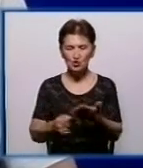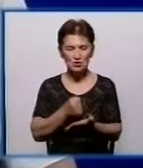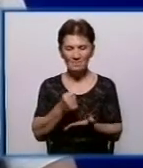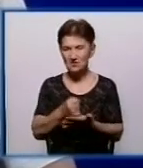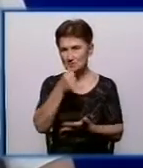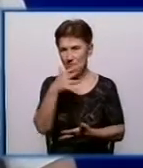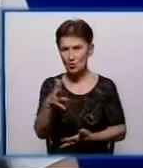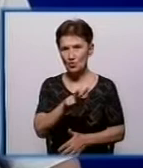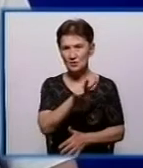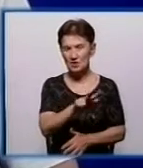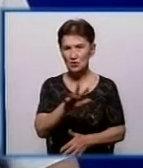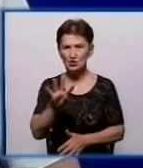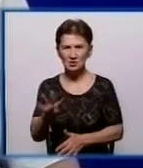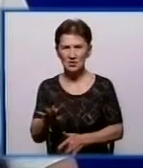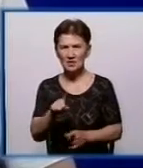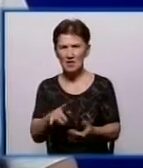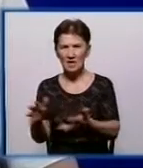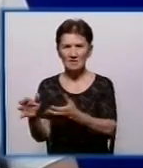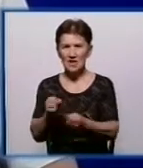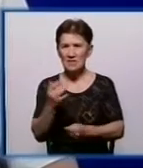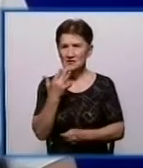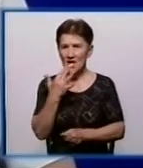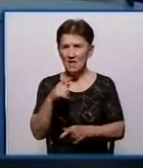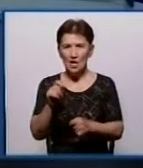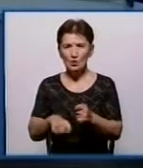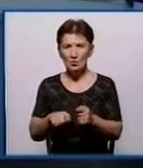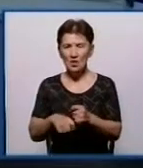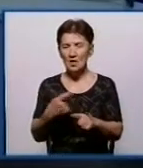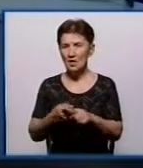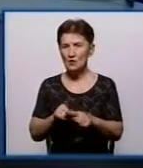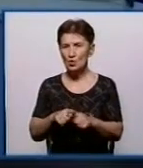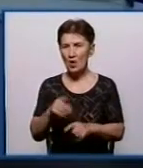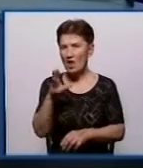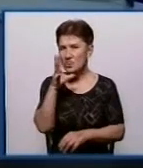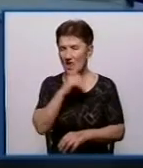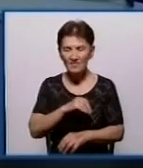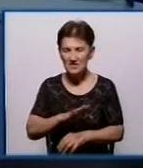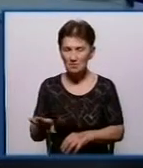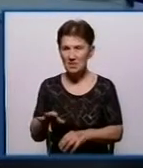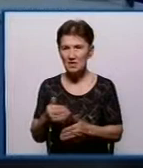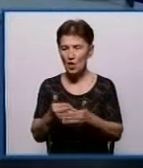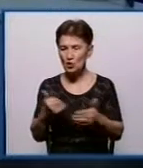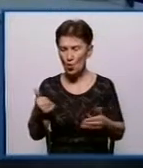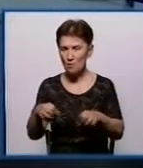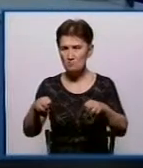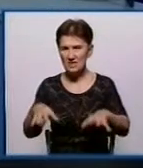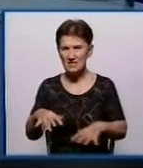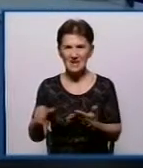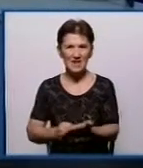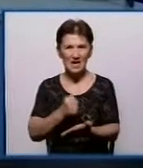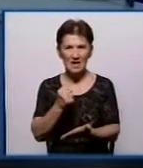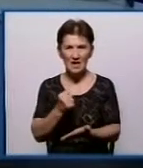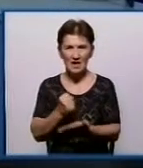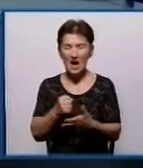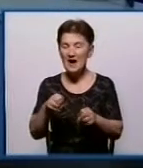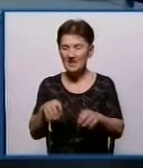або 3, або 4 ліцензіата Національної комісії, які не вспіли до прийняття рішення про встановлення тарифу на